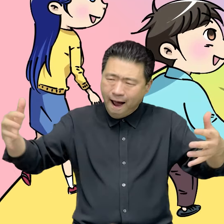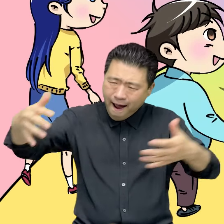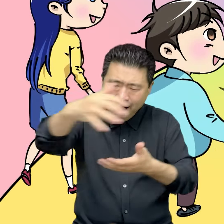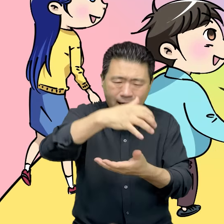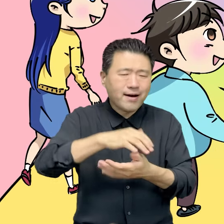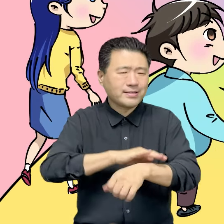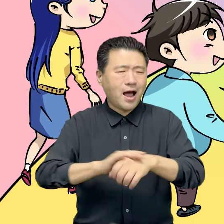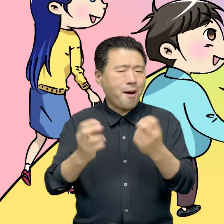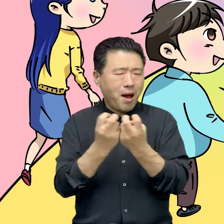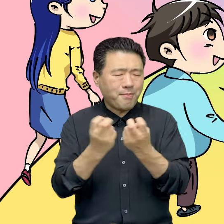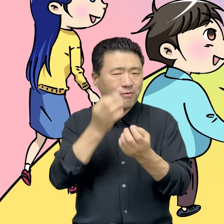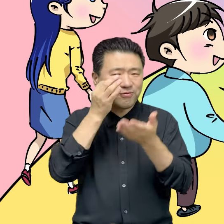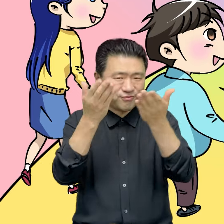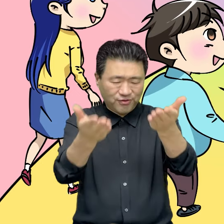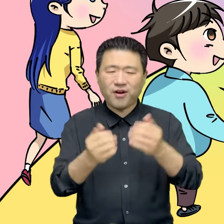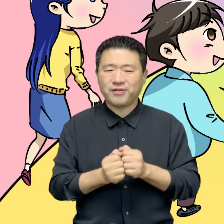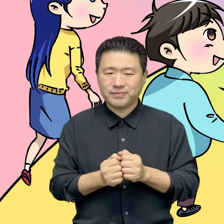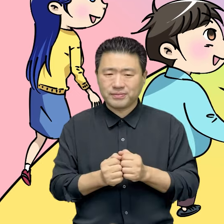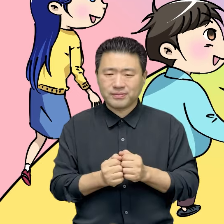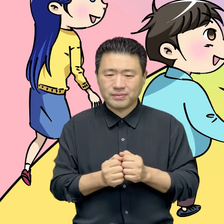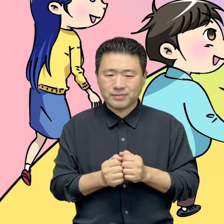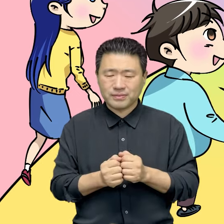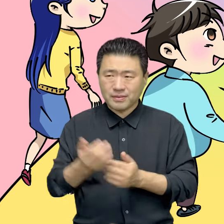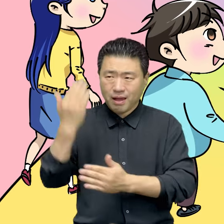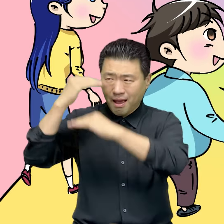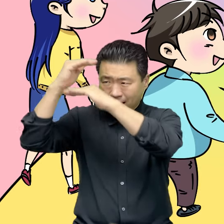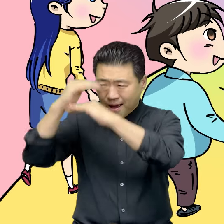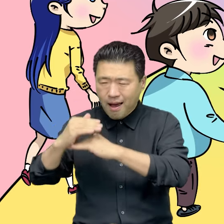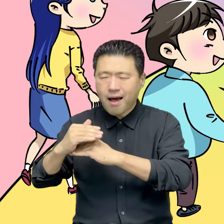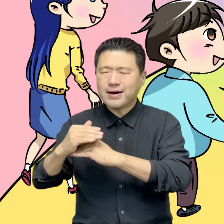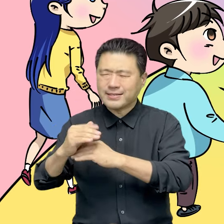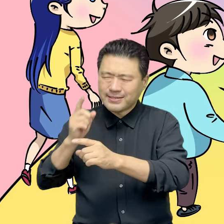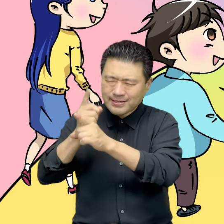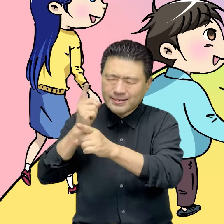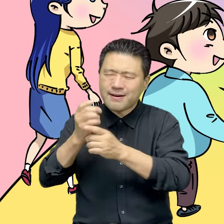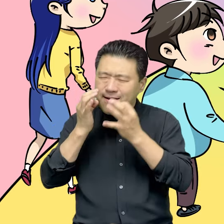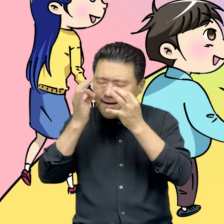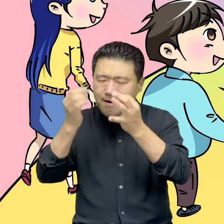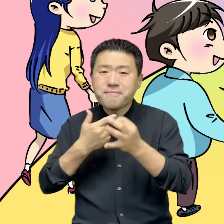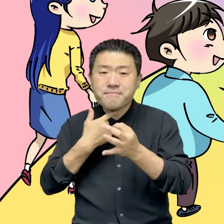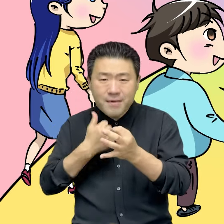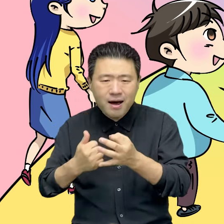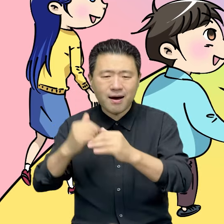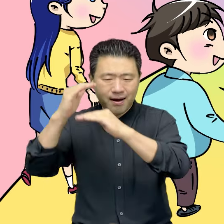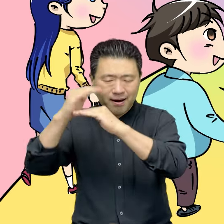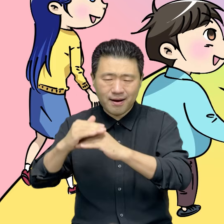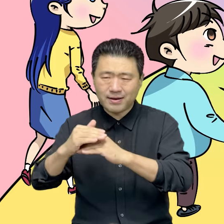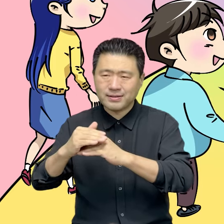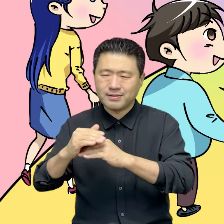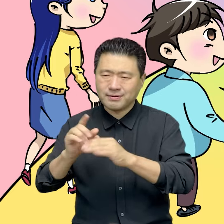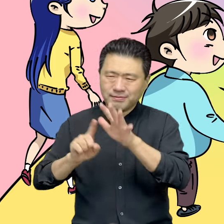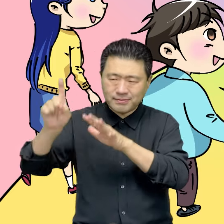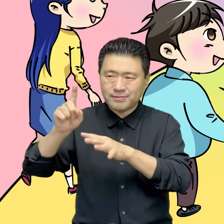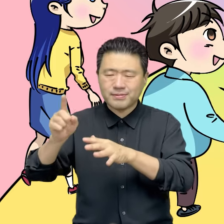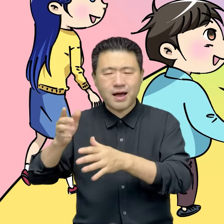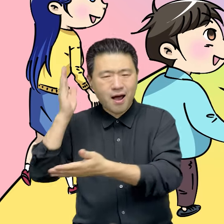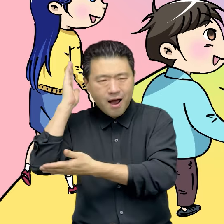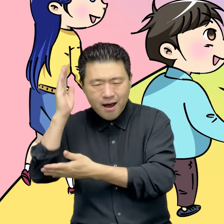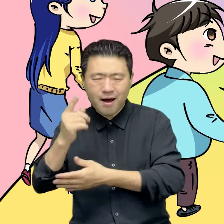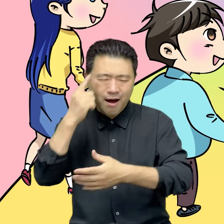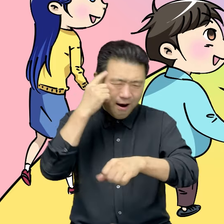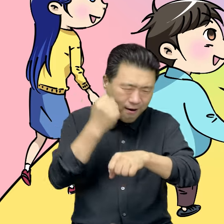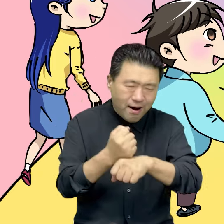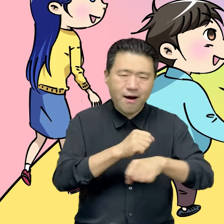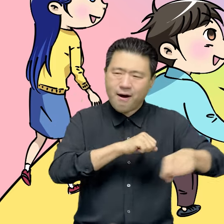힘과 지혜를 모을 수 있을지 알려주고 있습니다. 오랫동안 기후 위기 극복을 위해 노력했던 국내 최고의